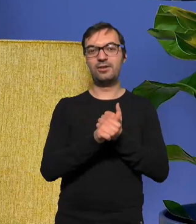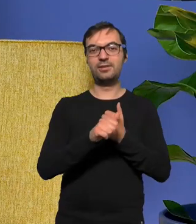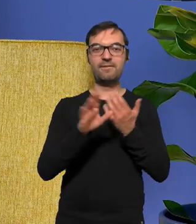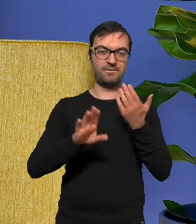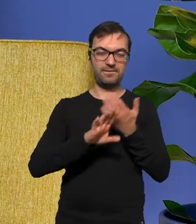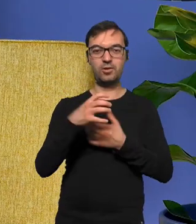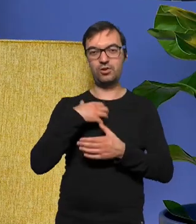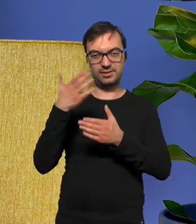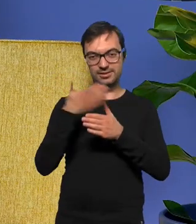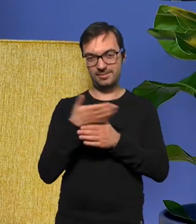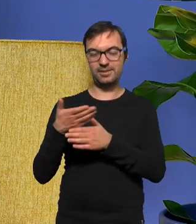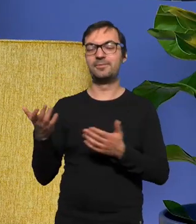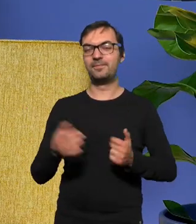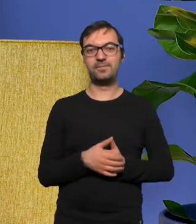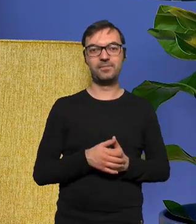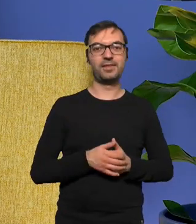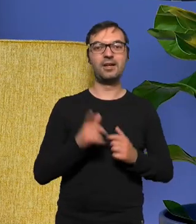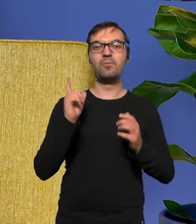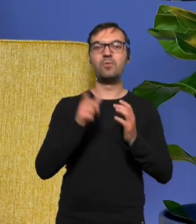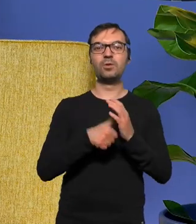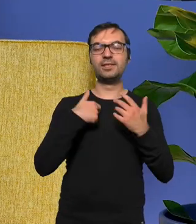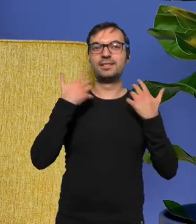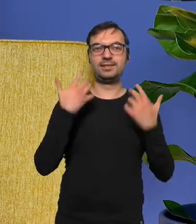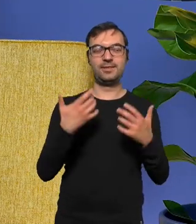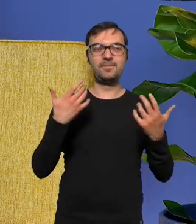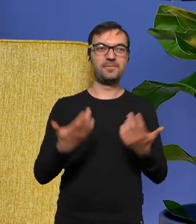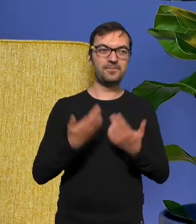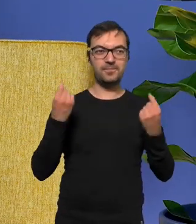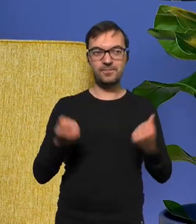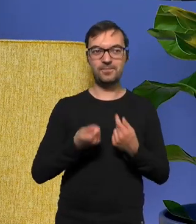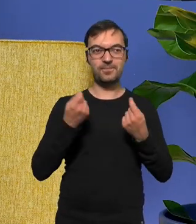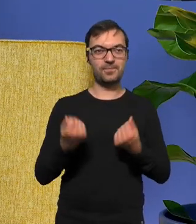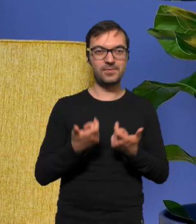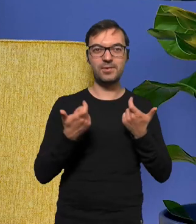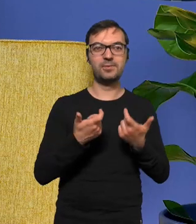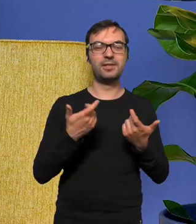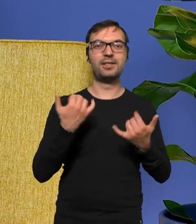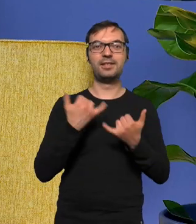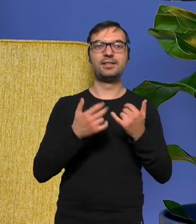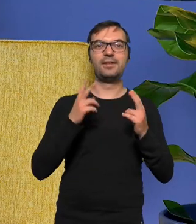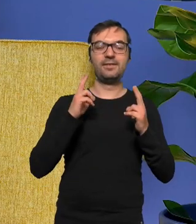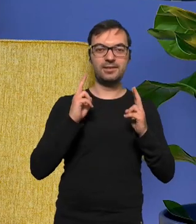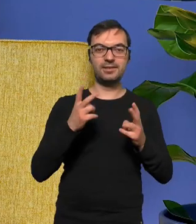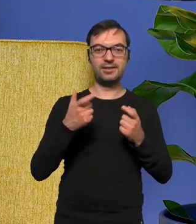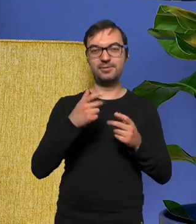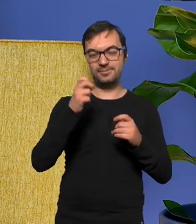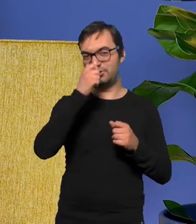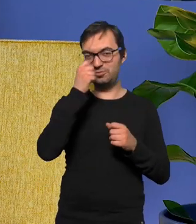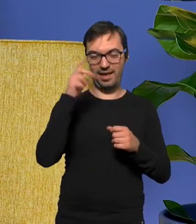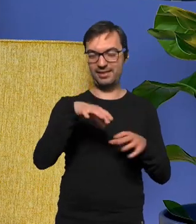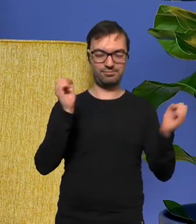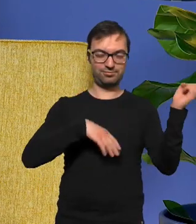featuringi lub inne rzeczy no i ten album też chciałem żeby był taki jeżeli już robimy śmietnisko